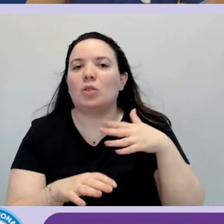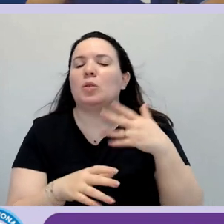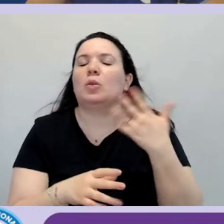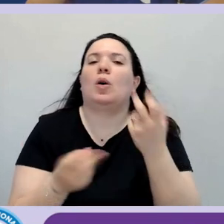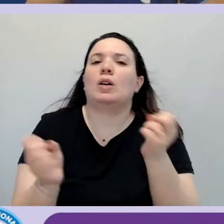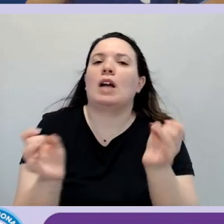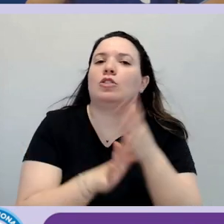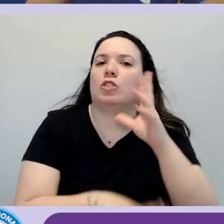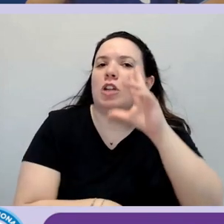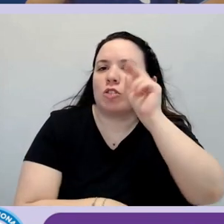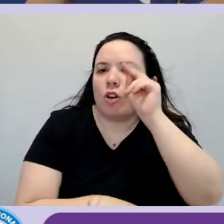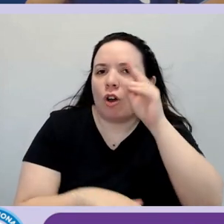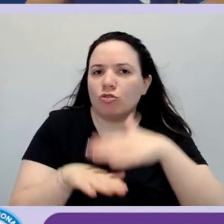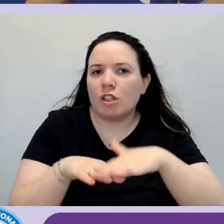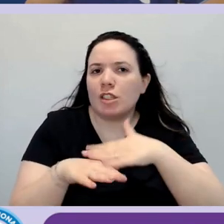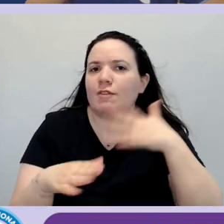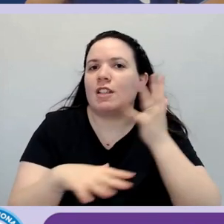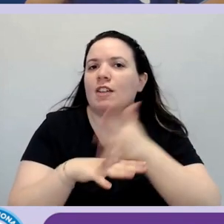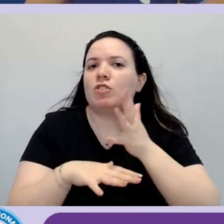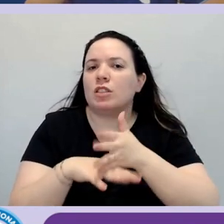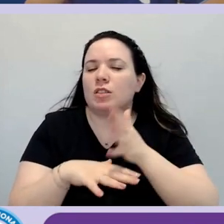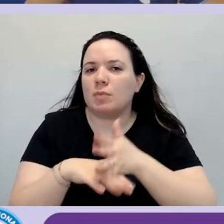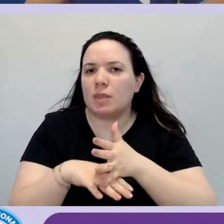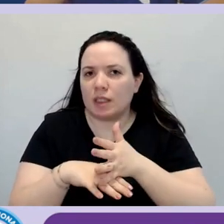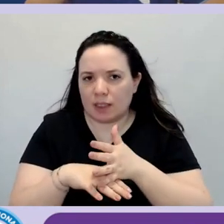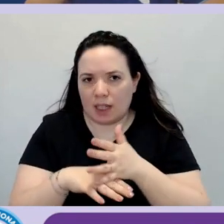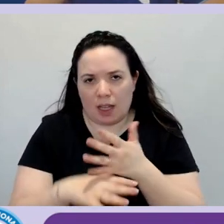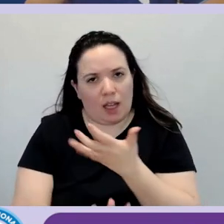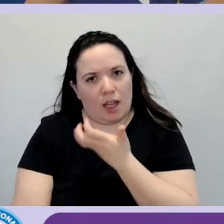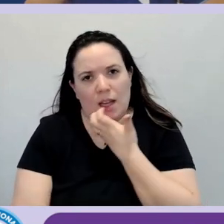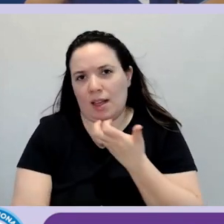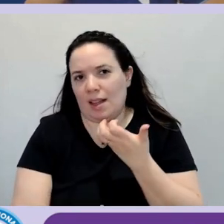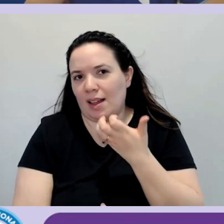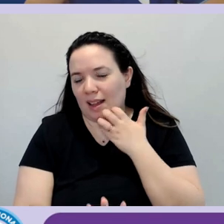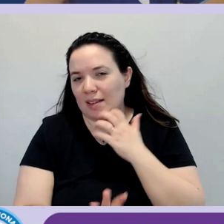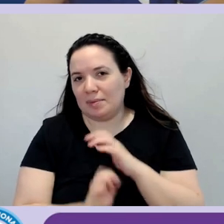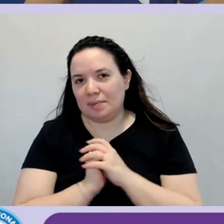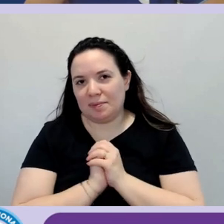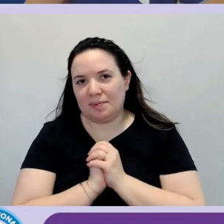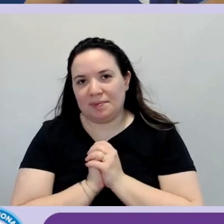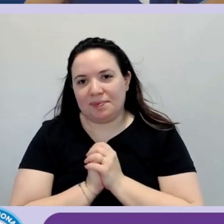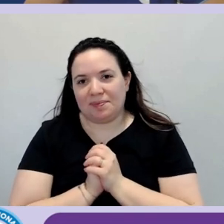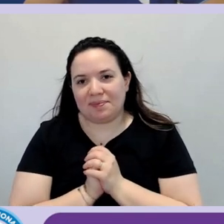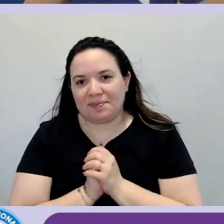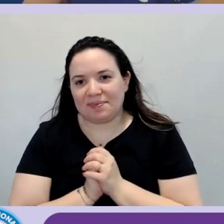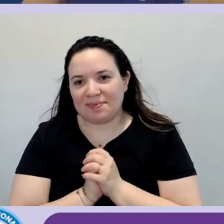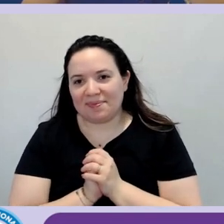servizi di accessibilità che sono a dir poco preziosi. Grazie